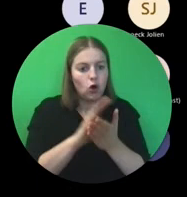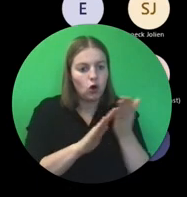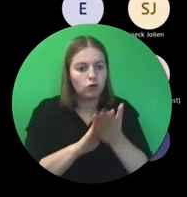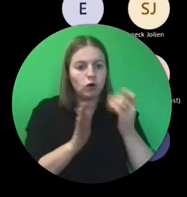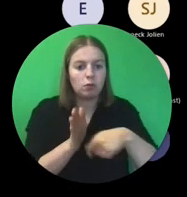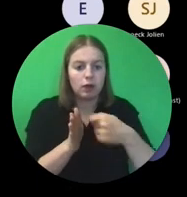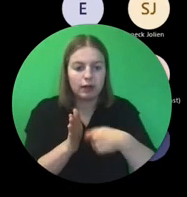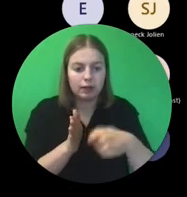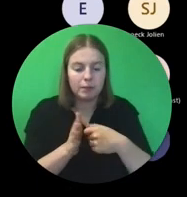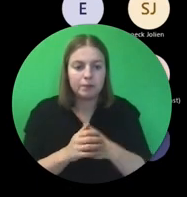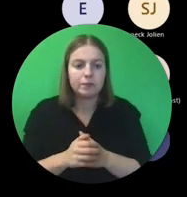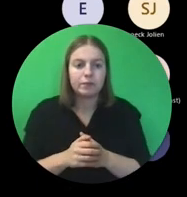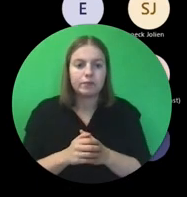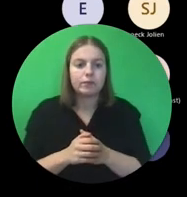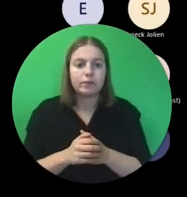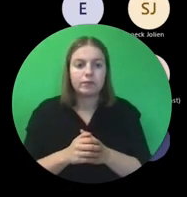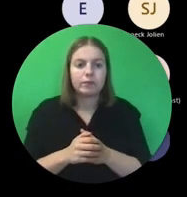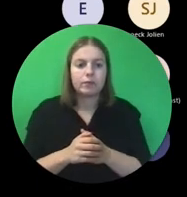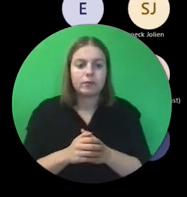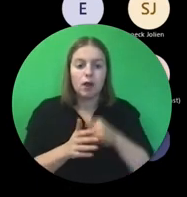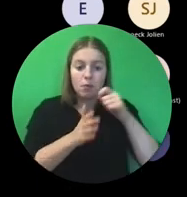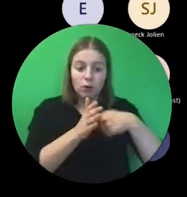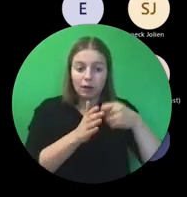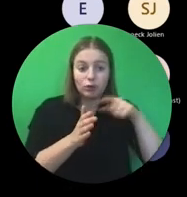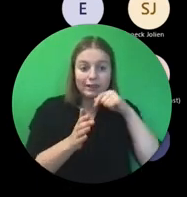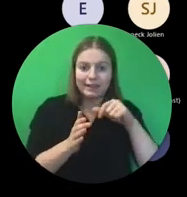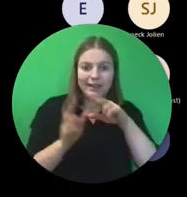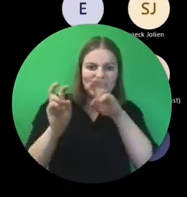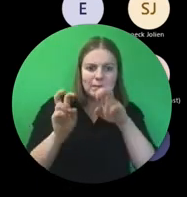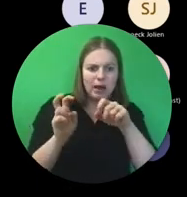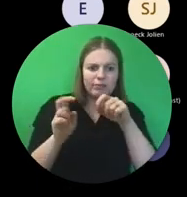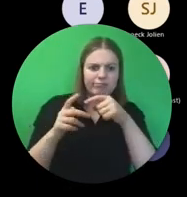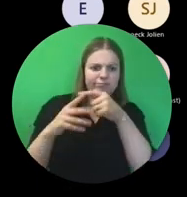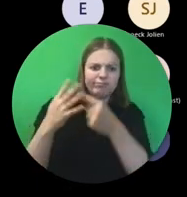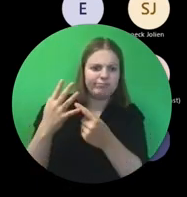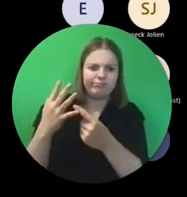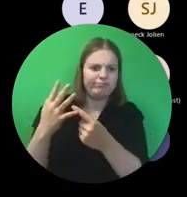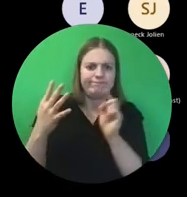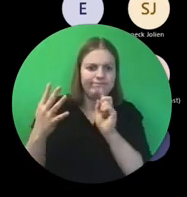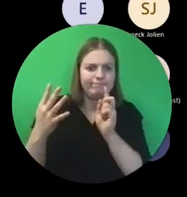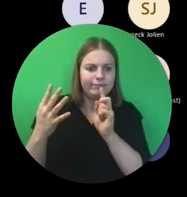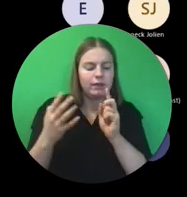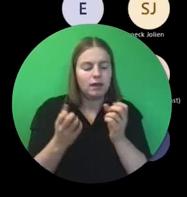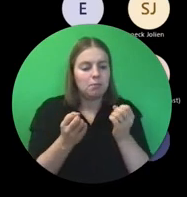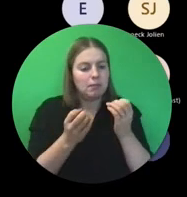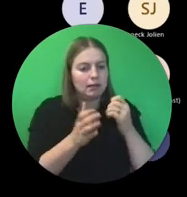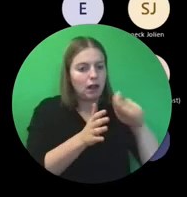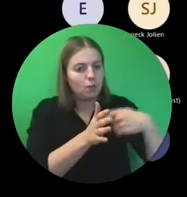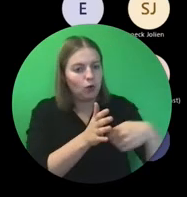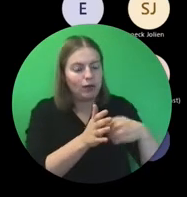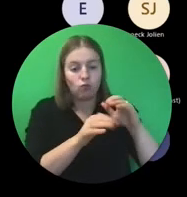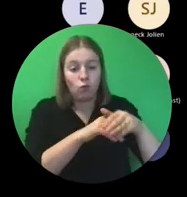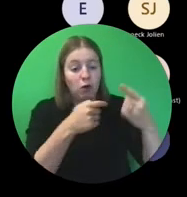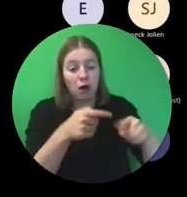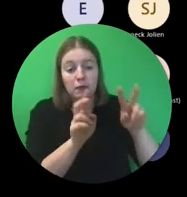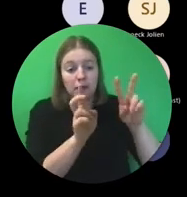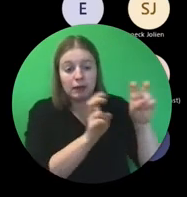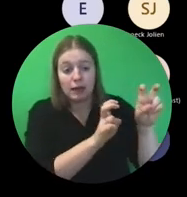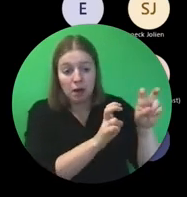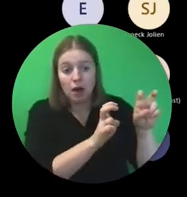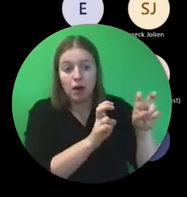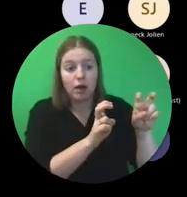Je hoeft niet over dat thema te werken. Je project gaat, de meeste projecten gaan over een ander thema.